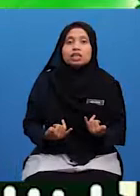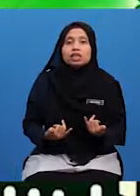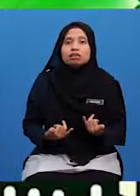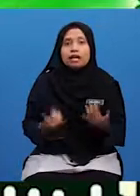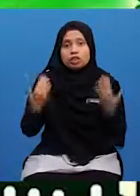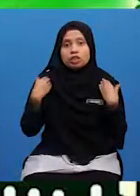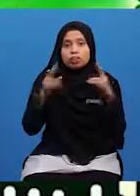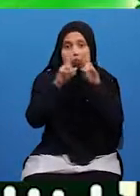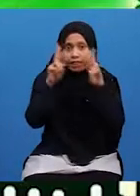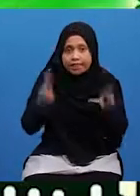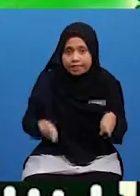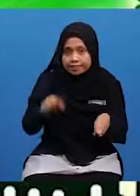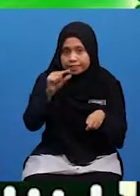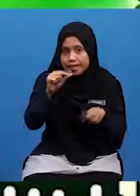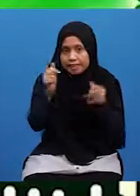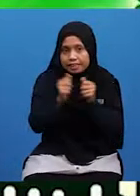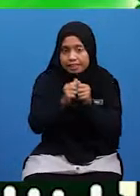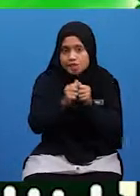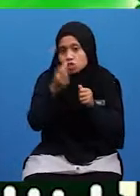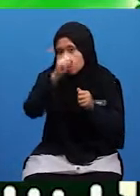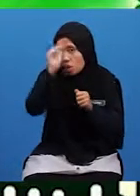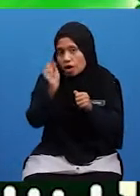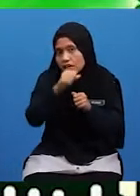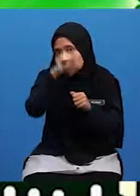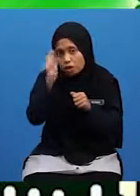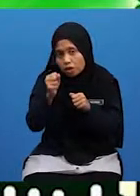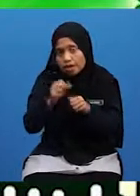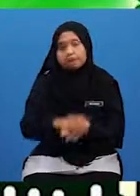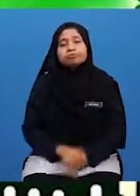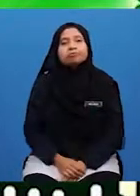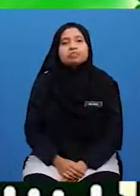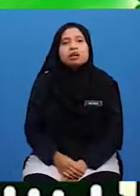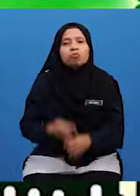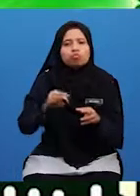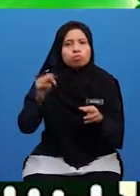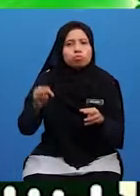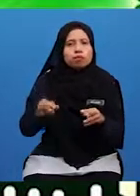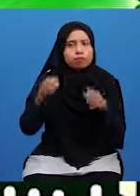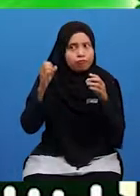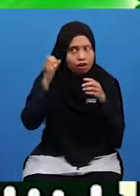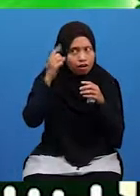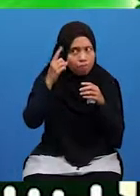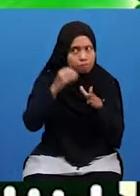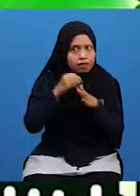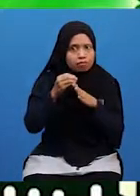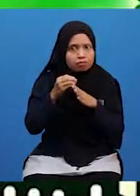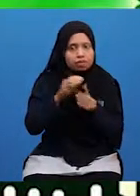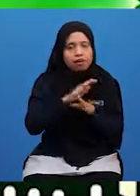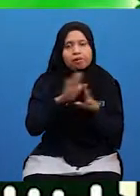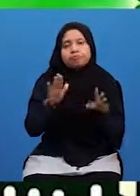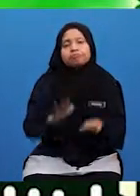Akan Mengoji Murid-murid Dengan Beberapa Soalan Untuk Usazah Lihat Murid-murid Faham Atau Tidak